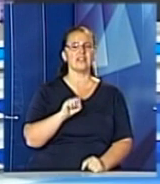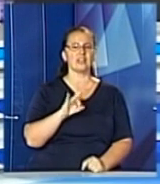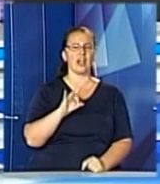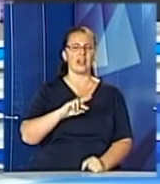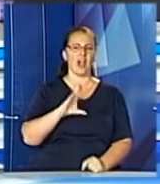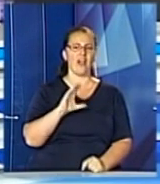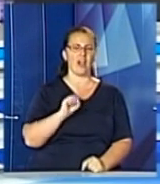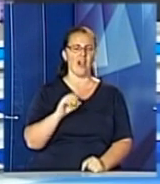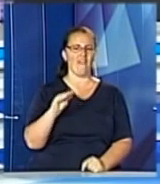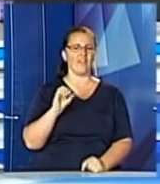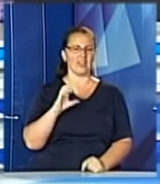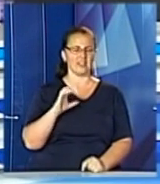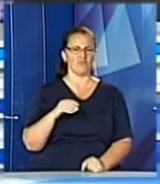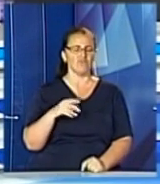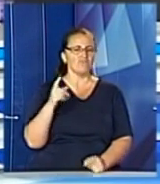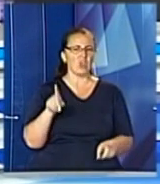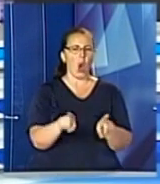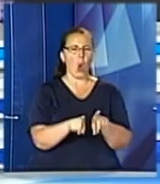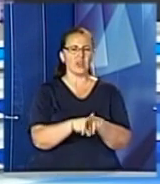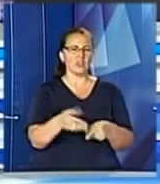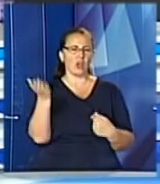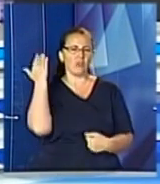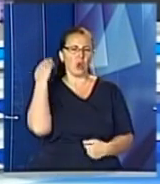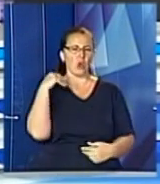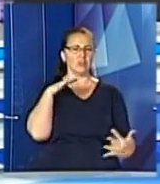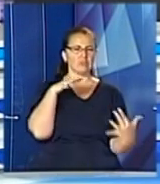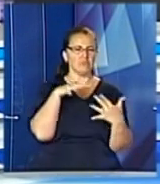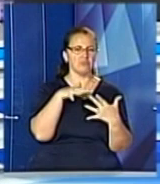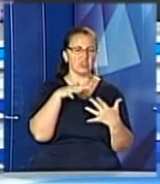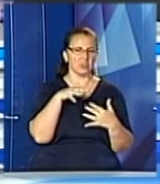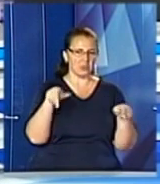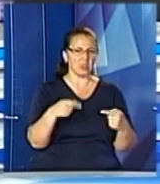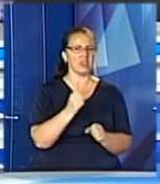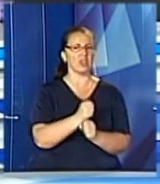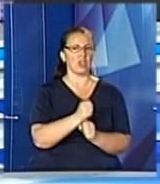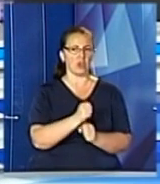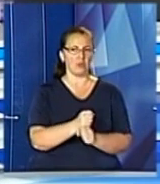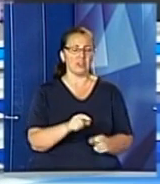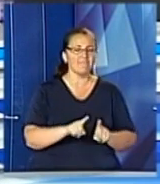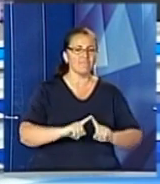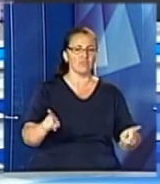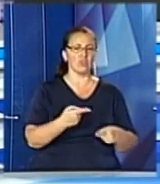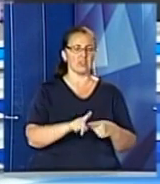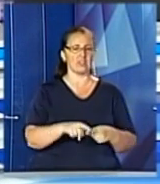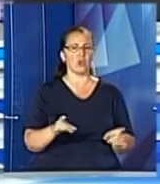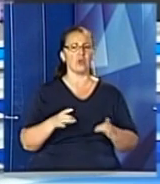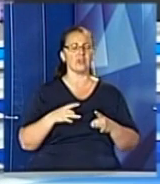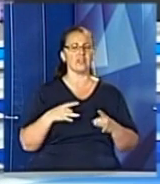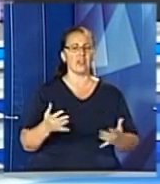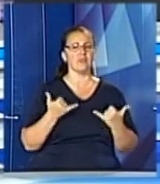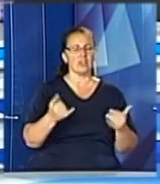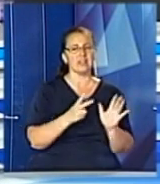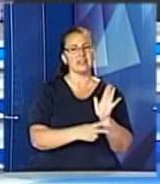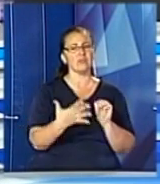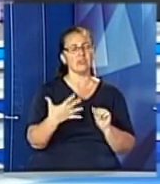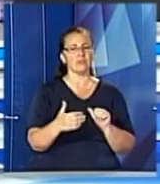Реконструкція історичних боїв періоду Другої світової війни стала родзинкою цьогорічного свята, присвяченого 75-й річниці